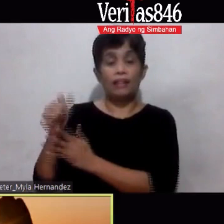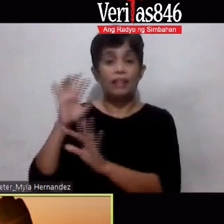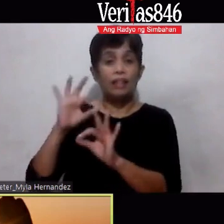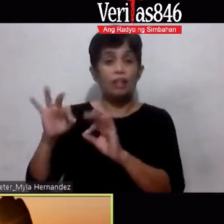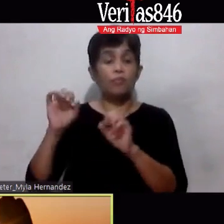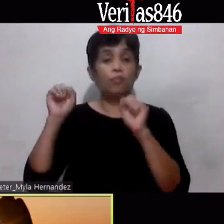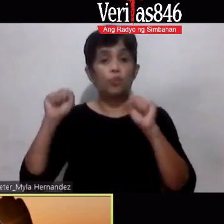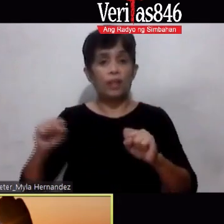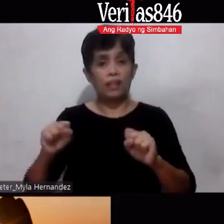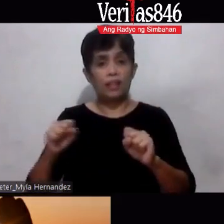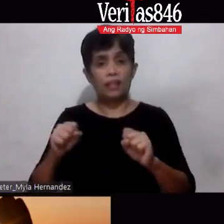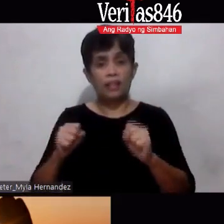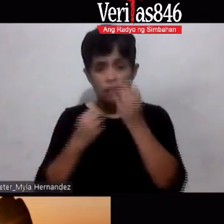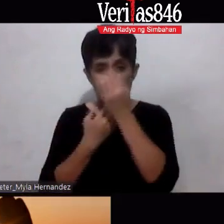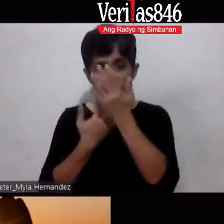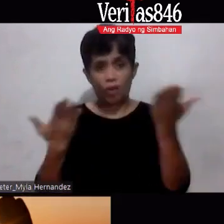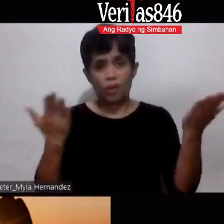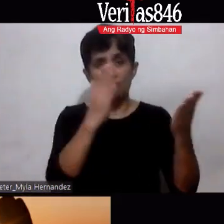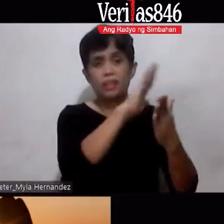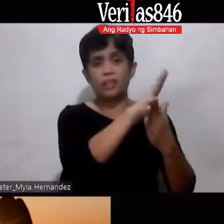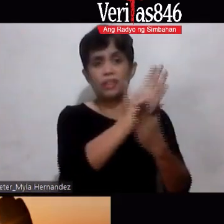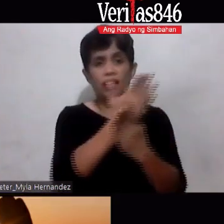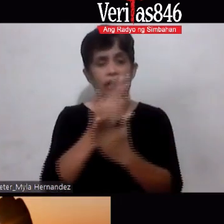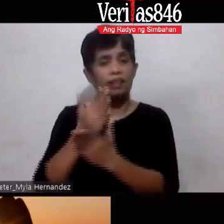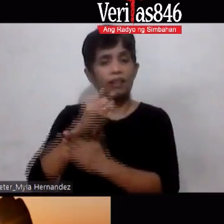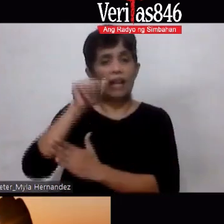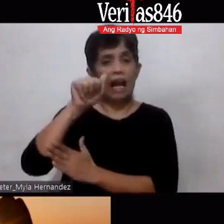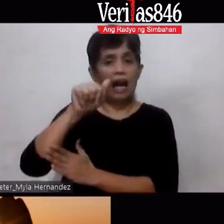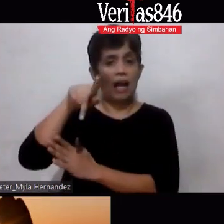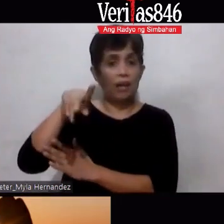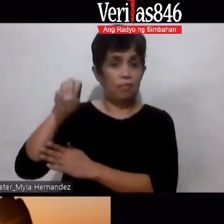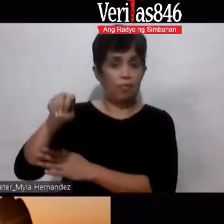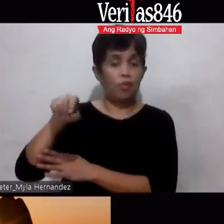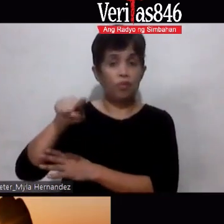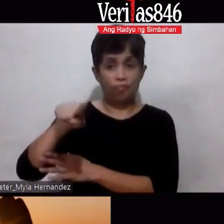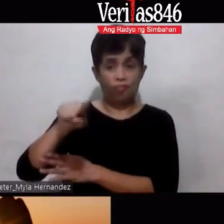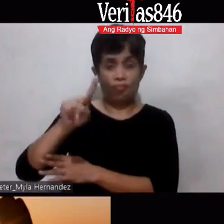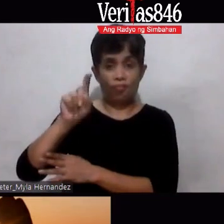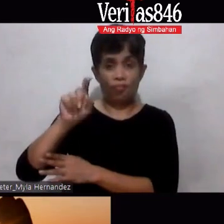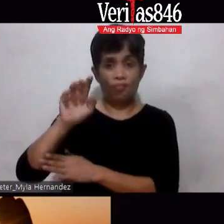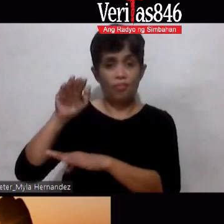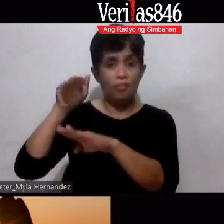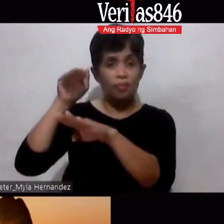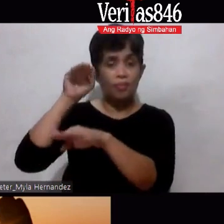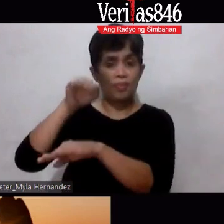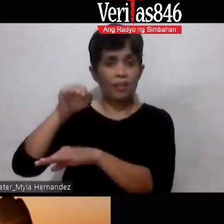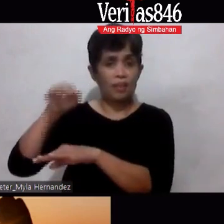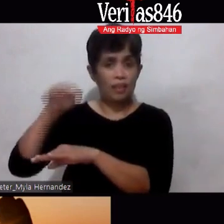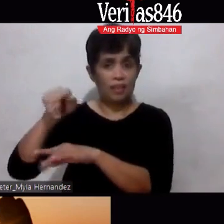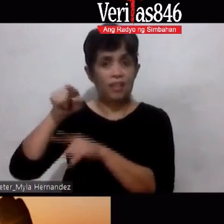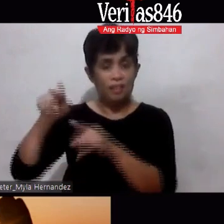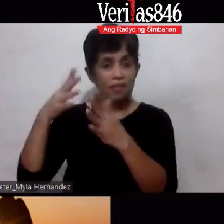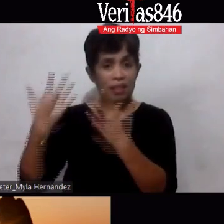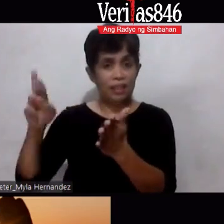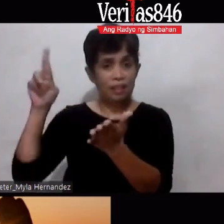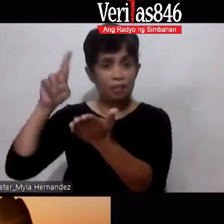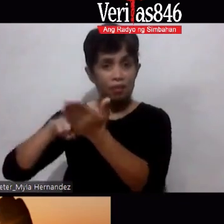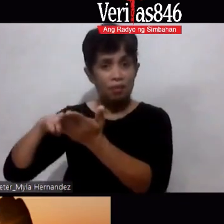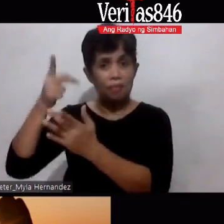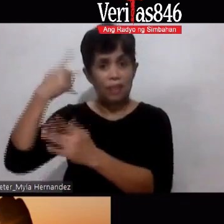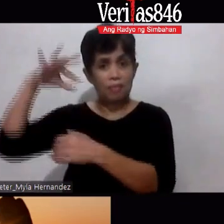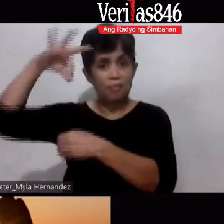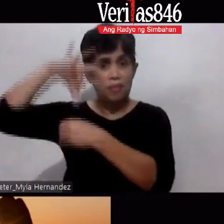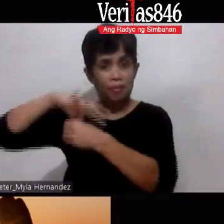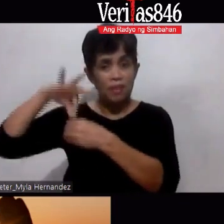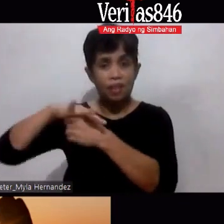I-share sa ating Apo Apo Nagrehistro ka na ba Para bumoto Okay Apo Kumakain ka ba ng tama Apo